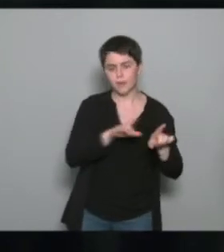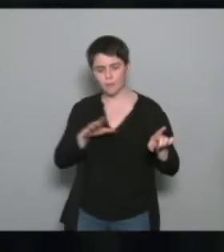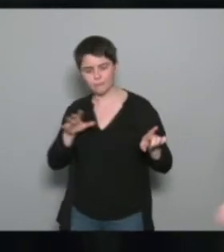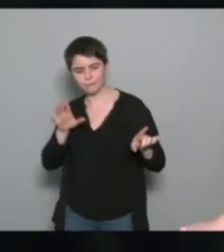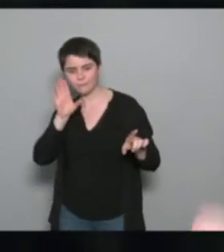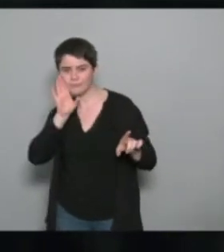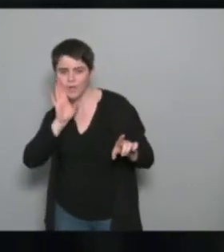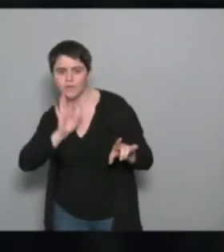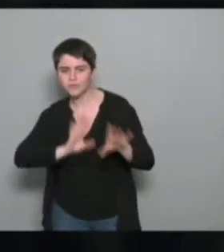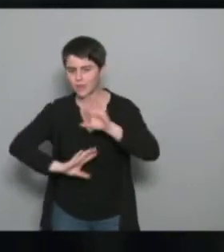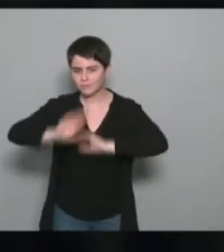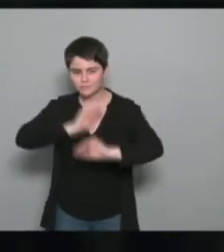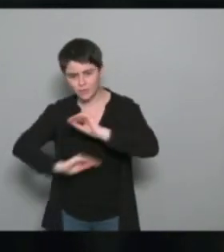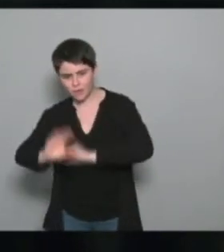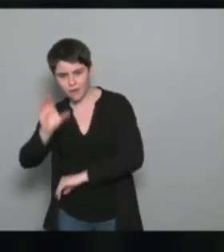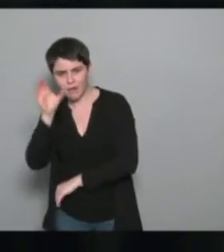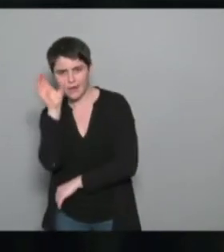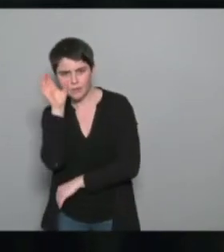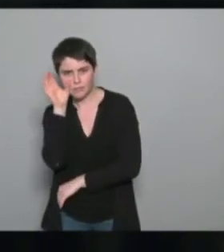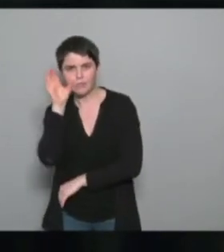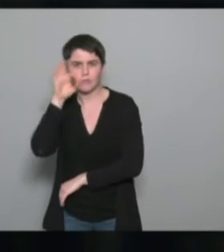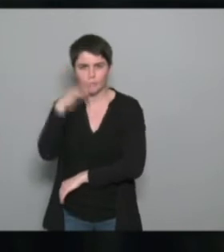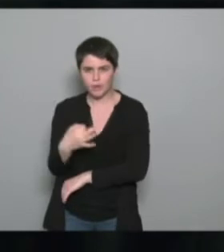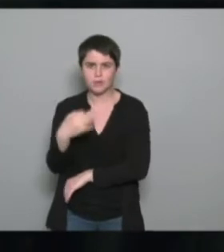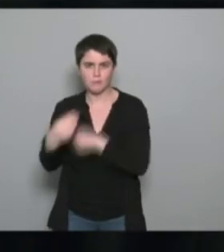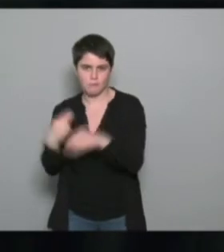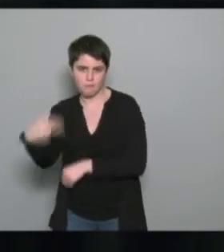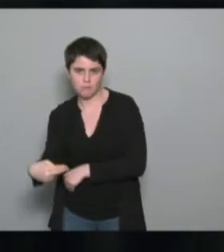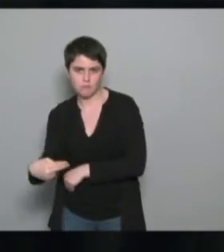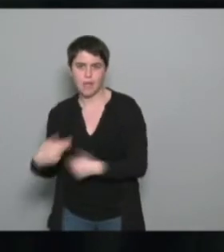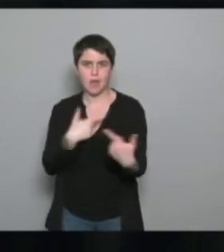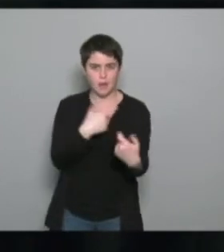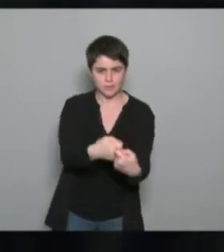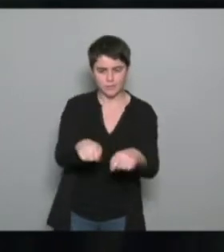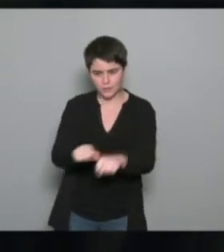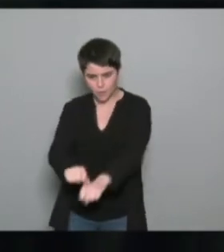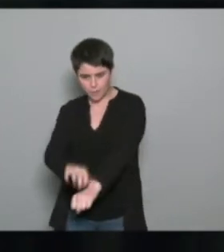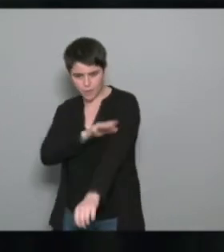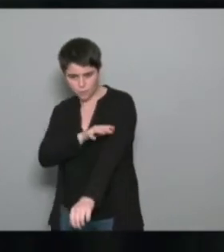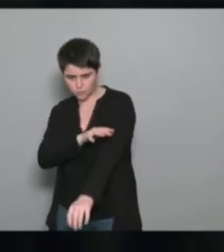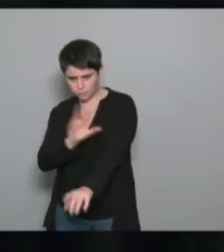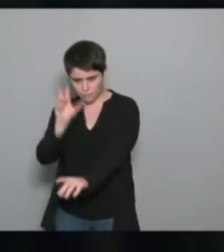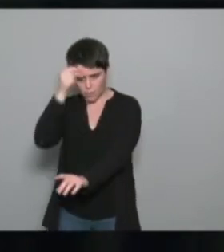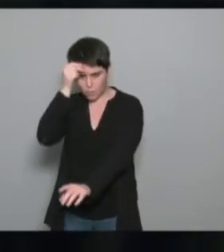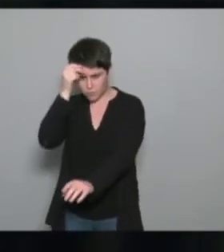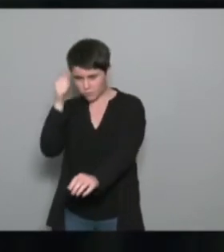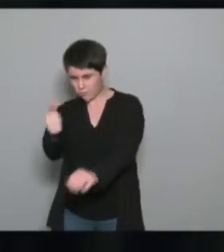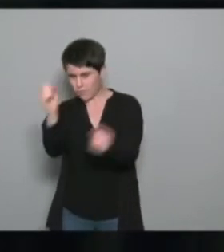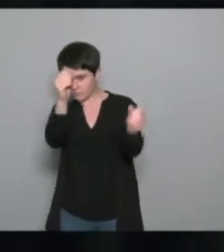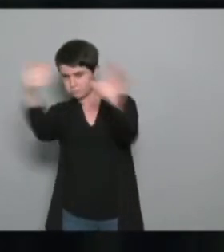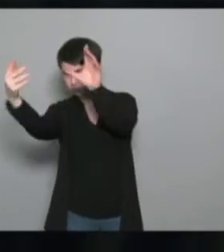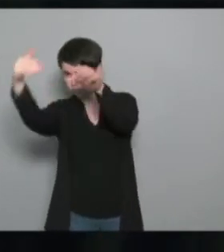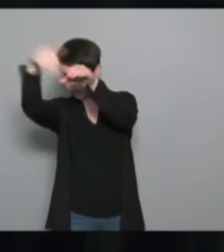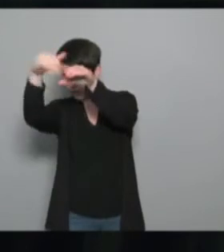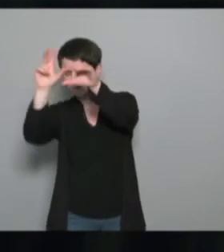auprès des bénéficiaires ou des publics en général, l'adaptabilité et l'empathie. Ça, c'est très, très important. La